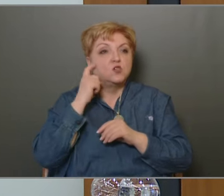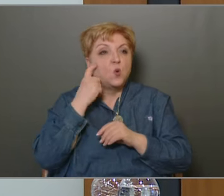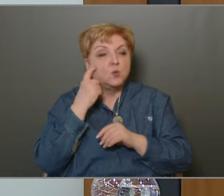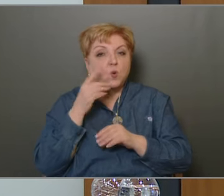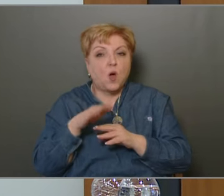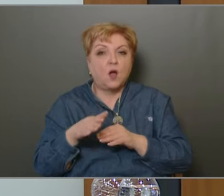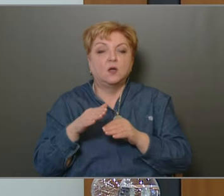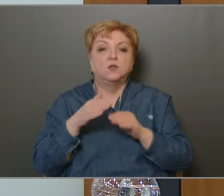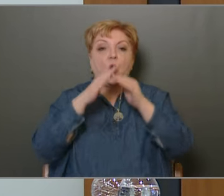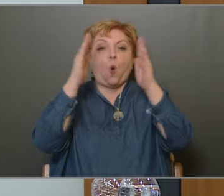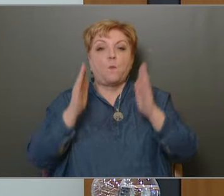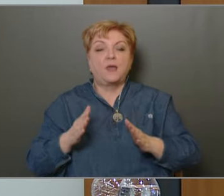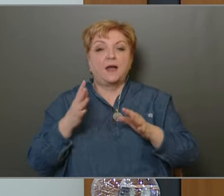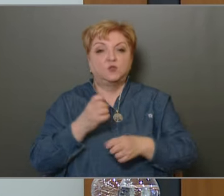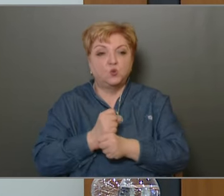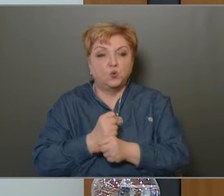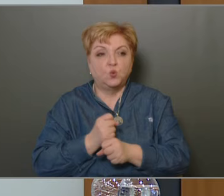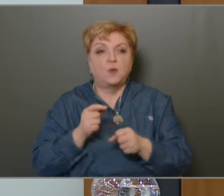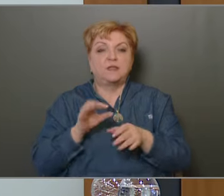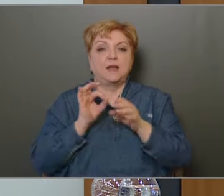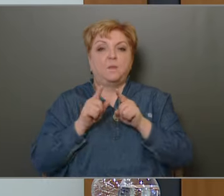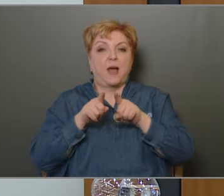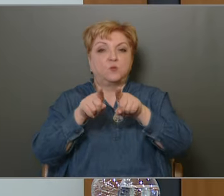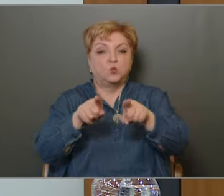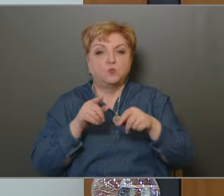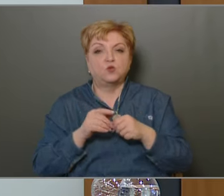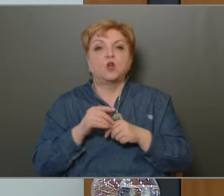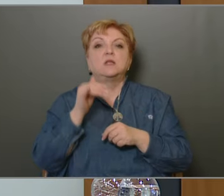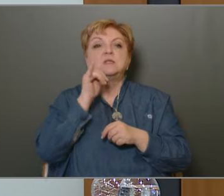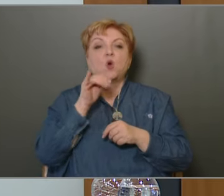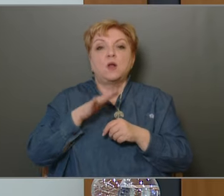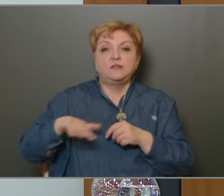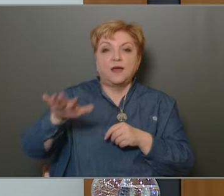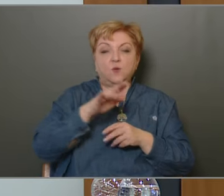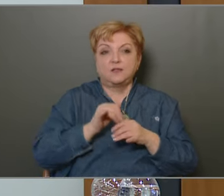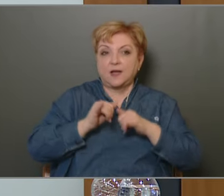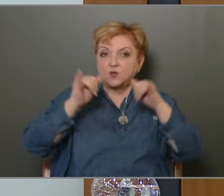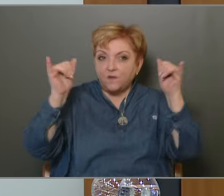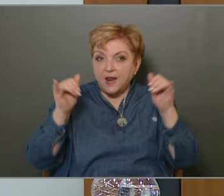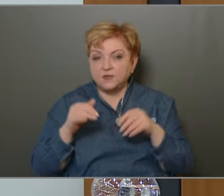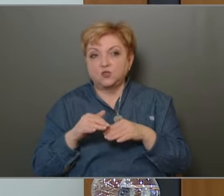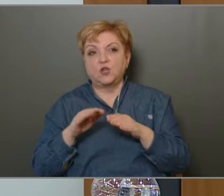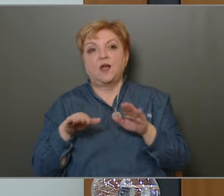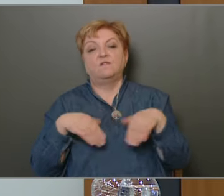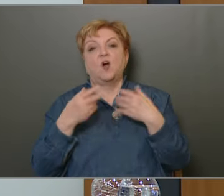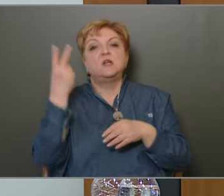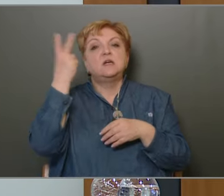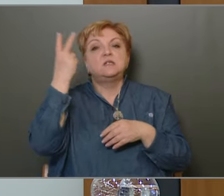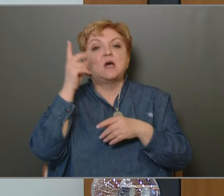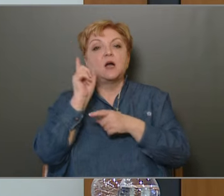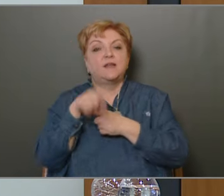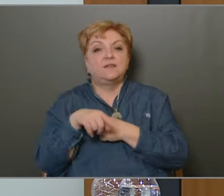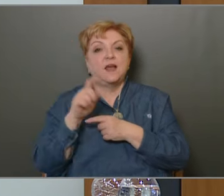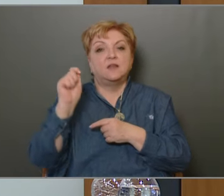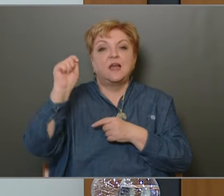enyhítő objektum létrehozása, ezzel párhuzamosan zöld területek növelése, vagy szakrendelő